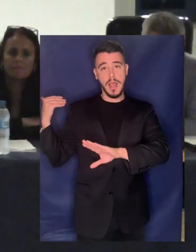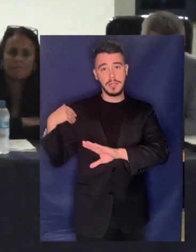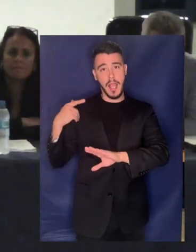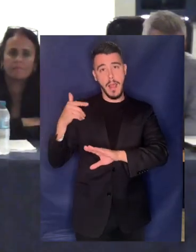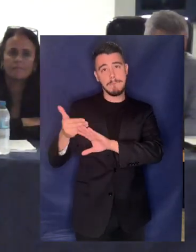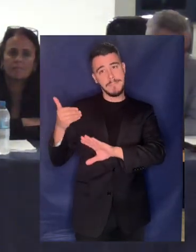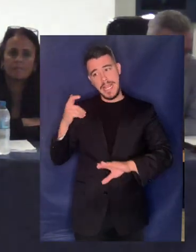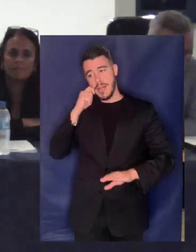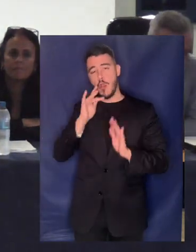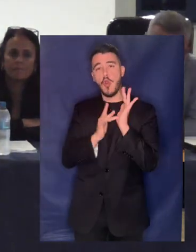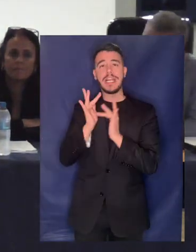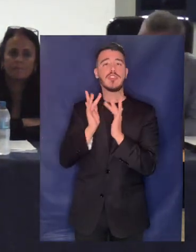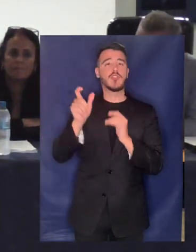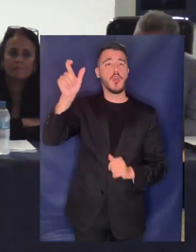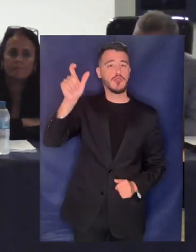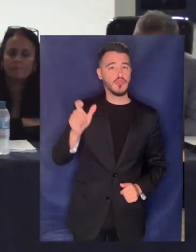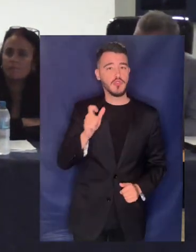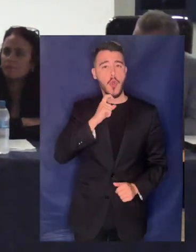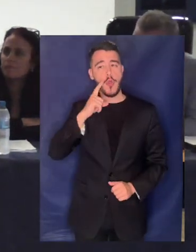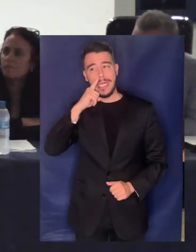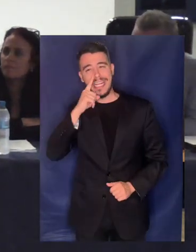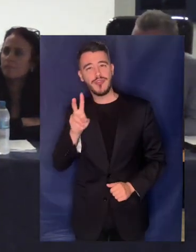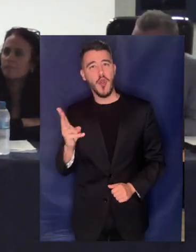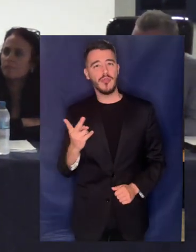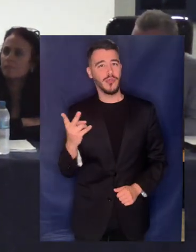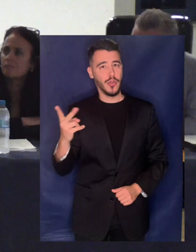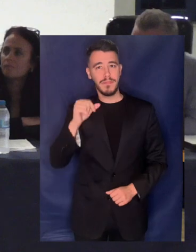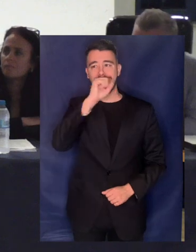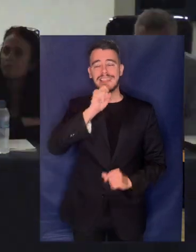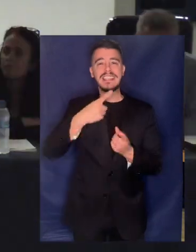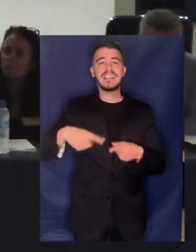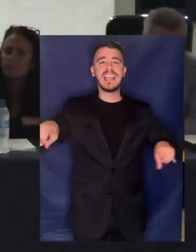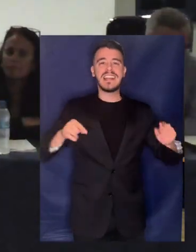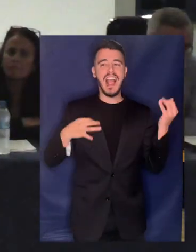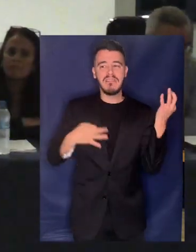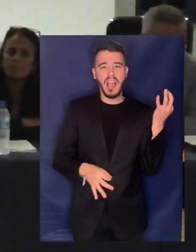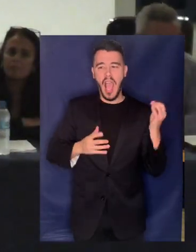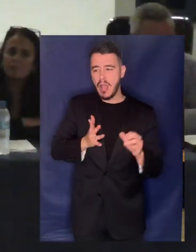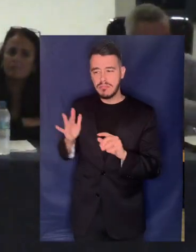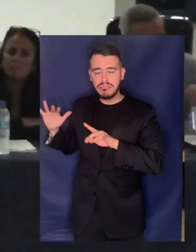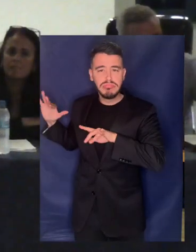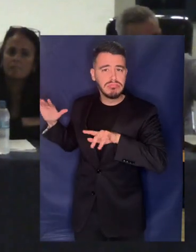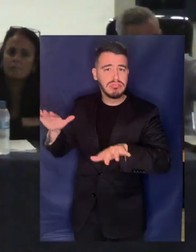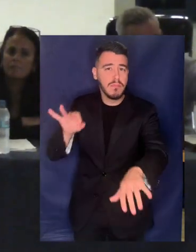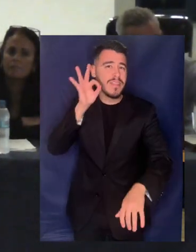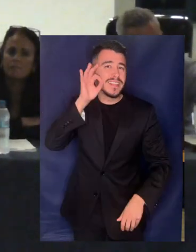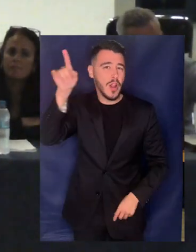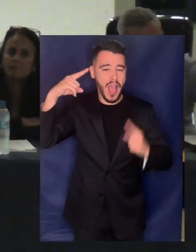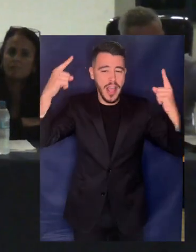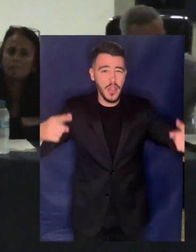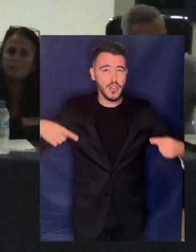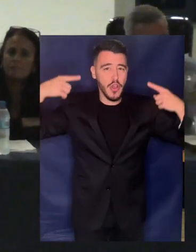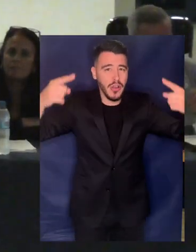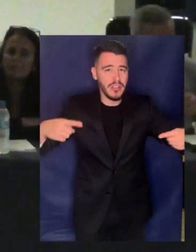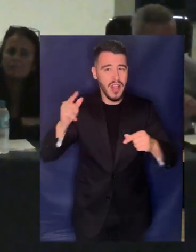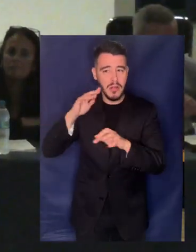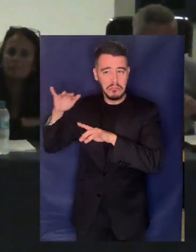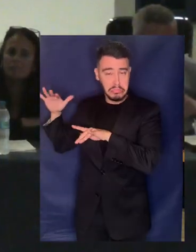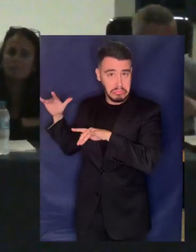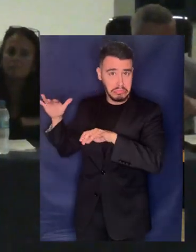Χρήστος και είπε και ο Νίκος με τη Συνοαγγλία στη Θεσσαλονίκη και με κάθε ευκαιρία ο κόσμος